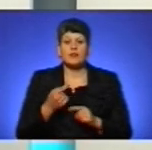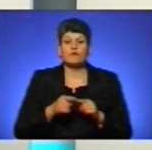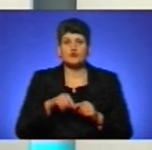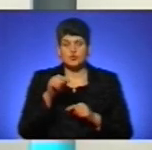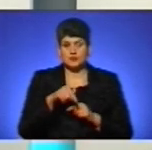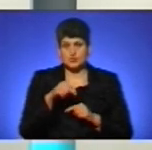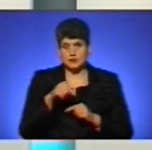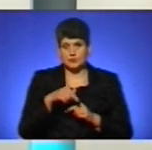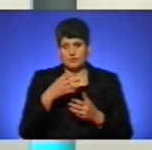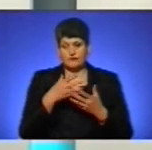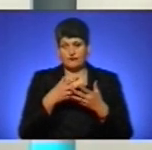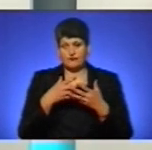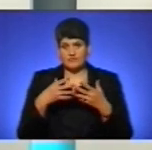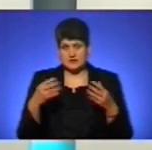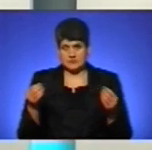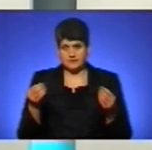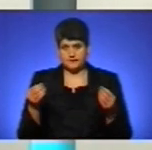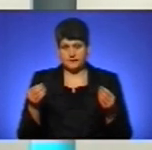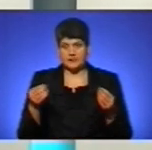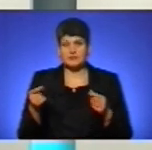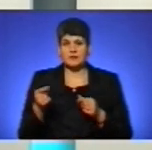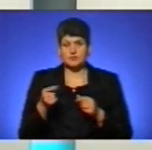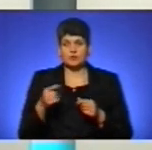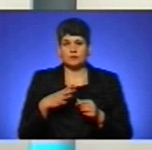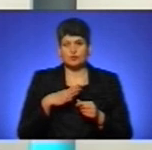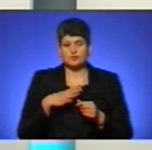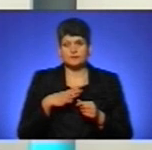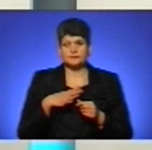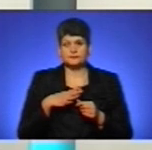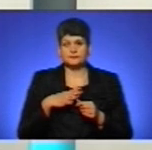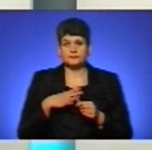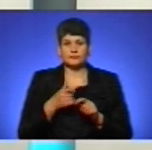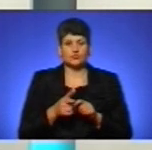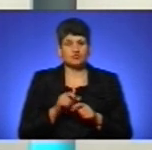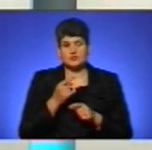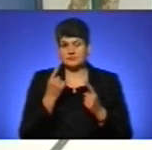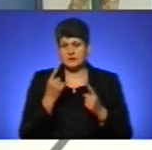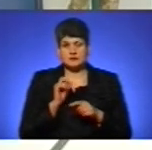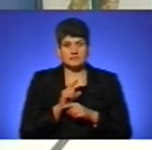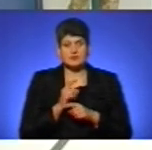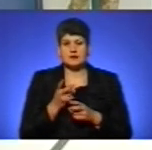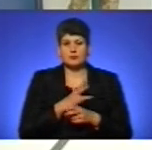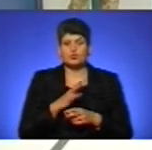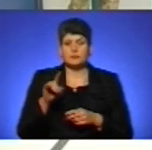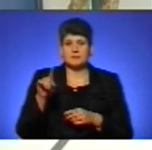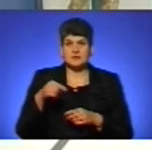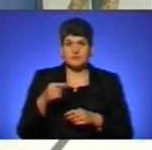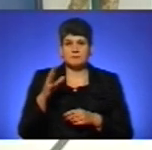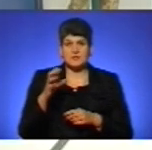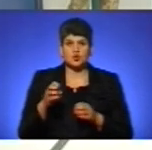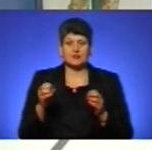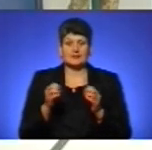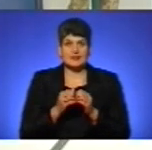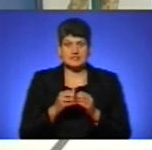Цієї весни на Тернополь припало таке надзвичайно важке завдання. Треба було призвати 510